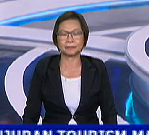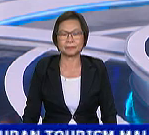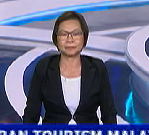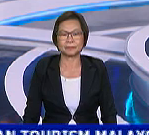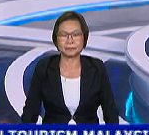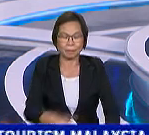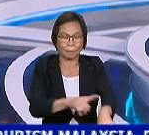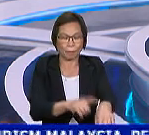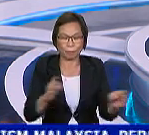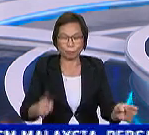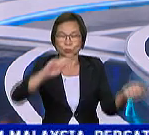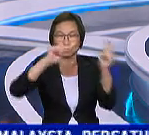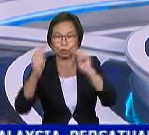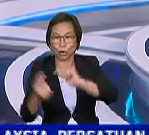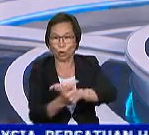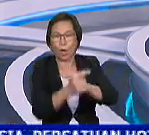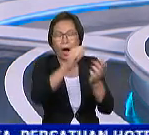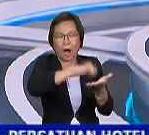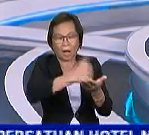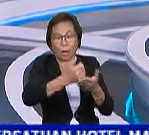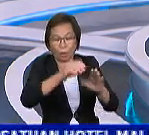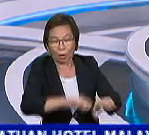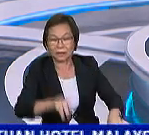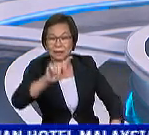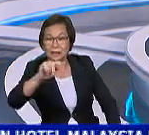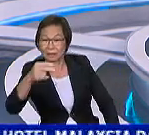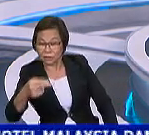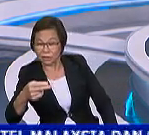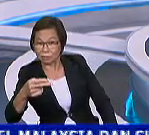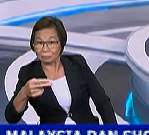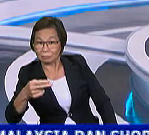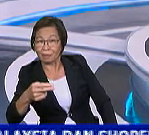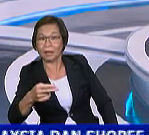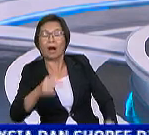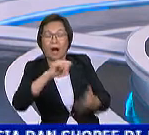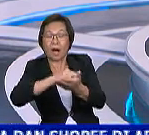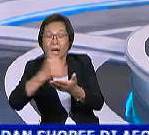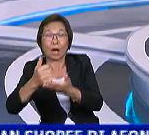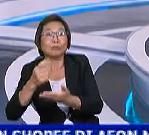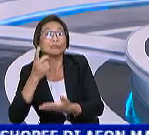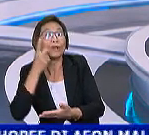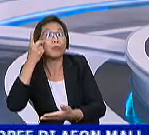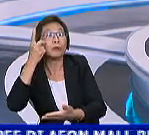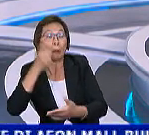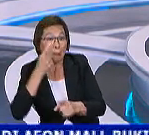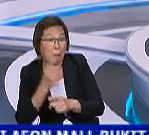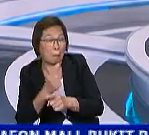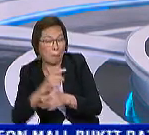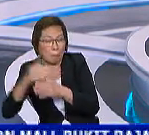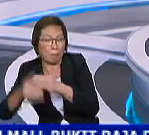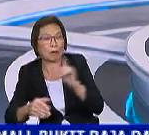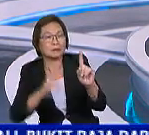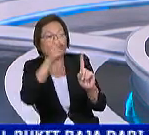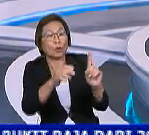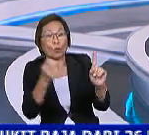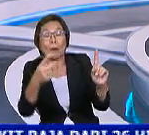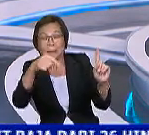Tempoh penukaran status ekau kanak-kanak tabung haji TH kepada ekau dewasa yang sepatutnya berakhir 1